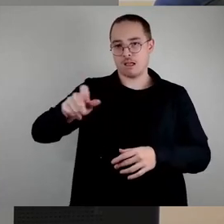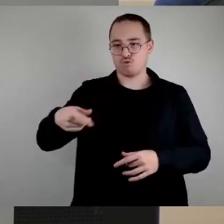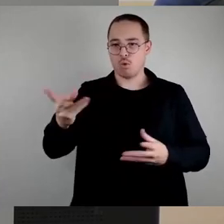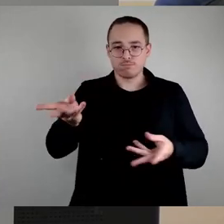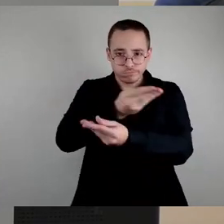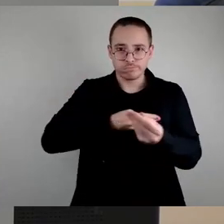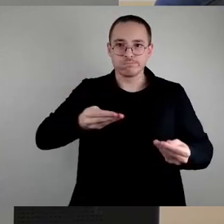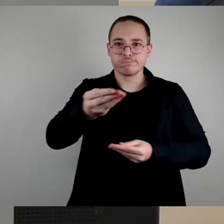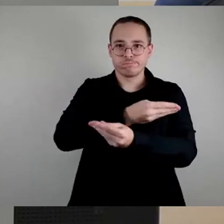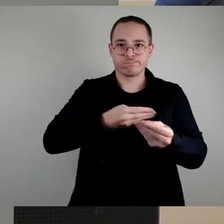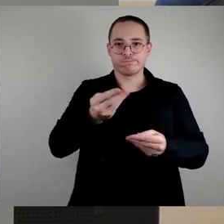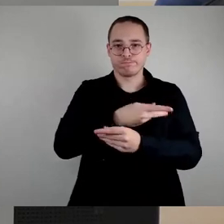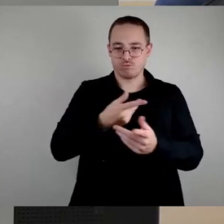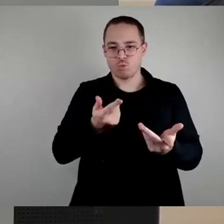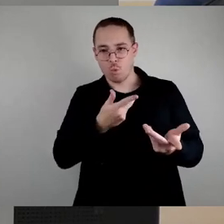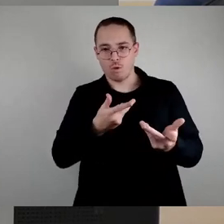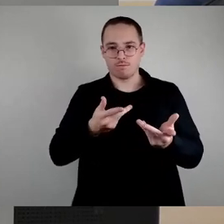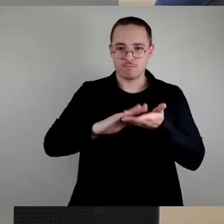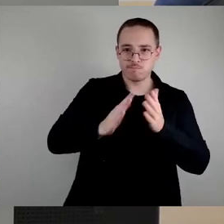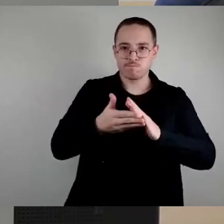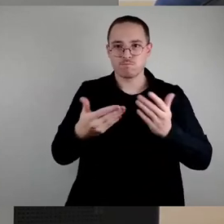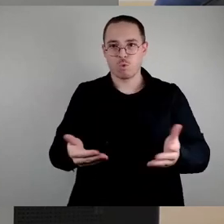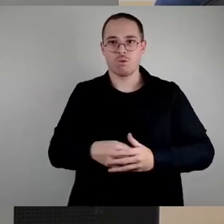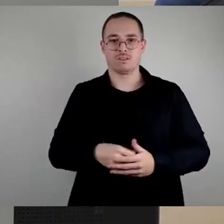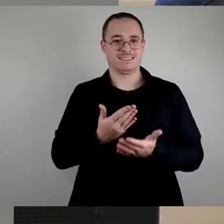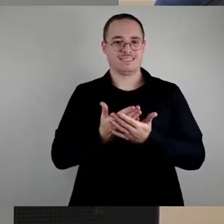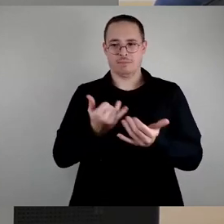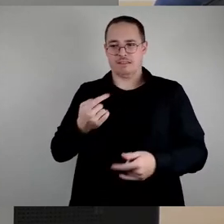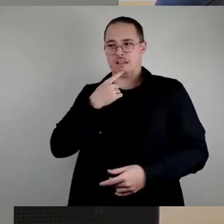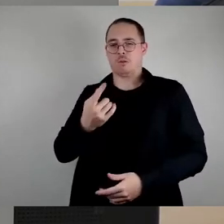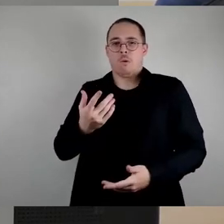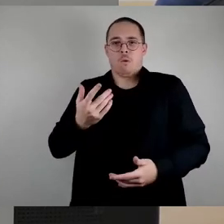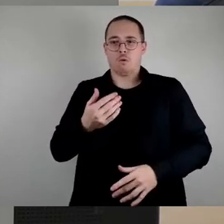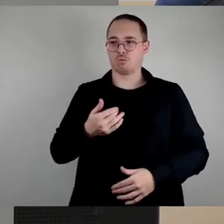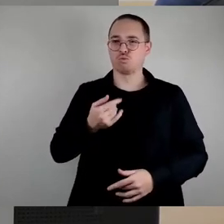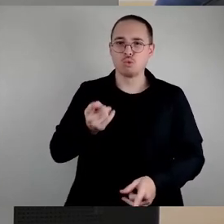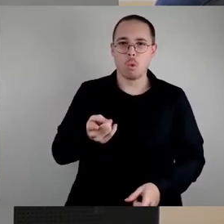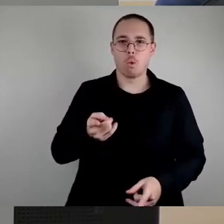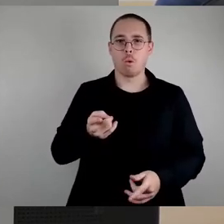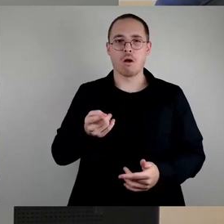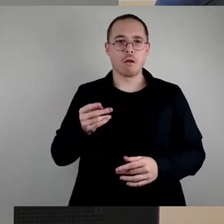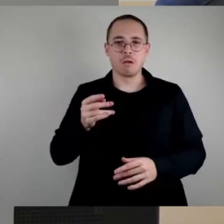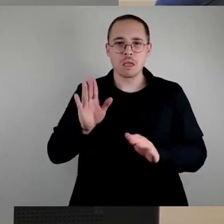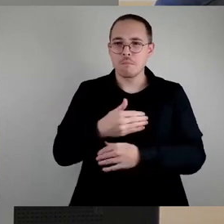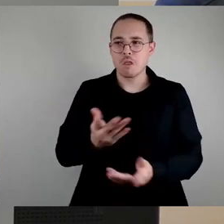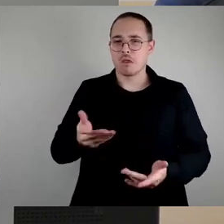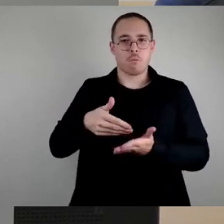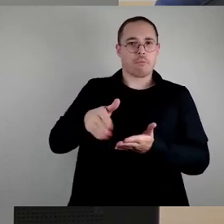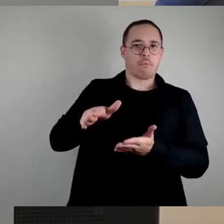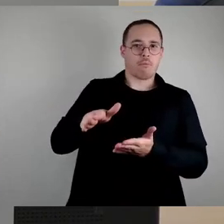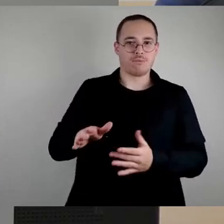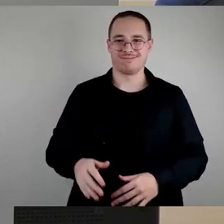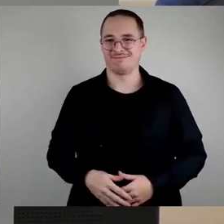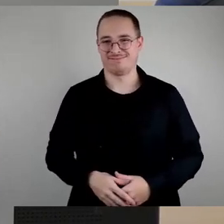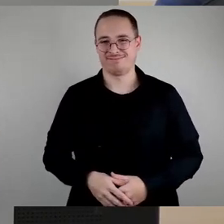ein Irrglaube, dass man das mit so einem Argument jetzt hier einfach vom Tisch wischen kann. Ich will an der Stelle aber schon noch mal